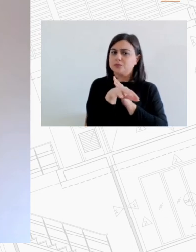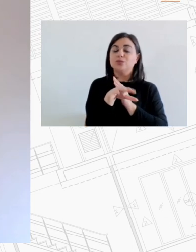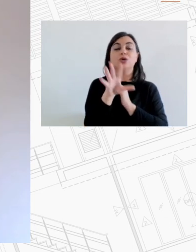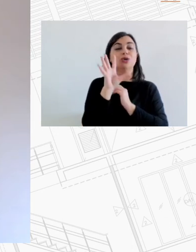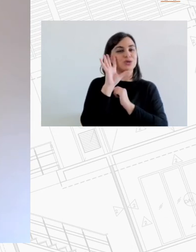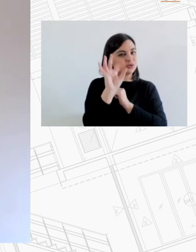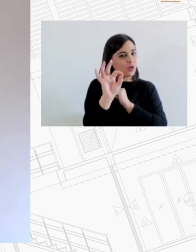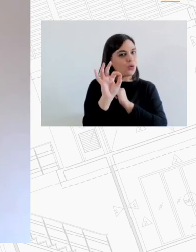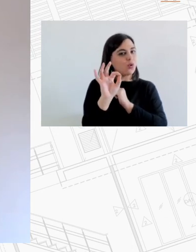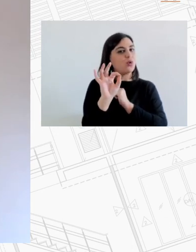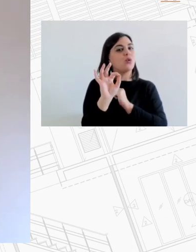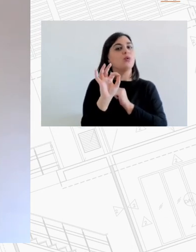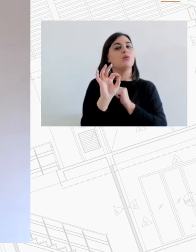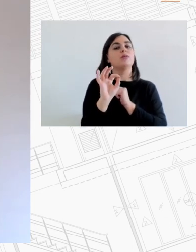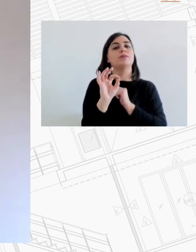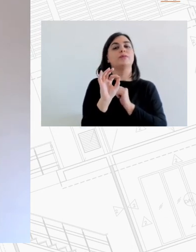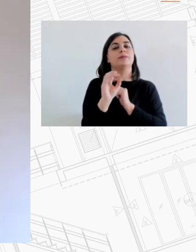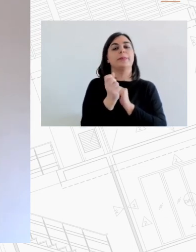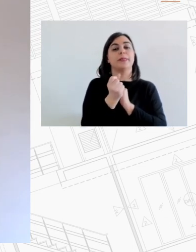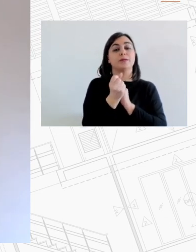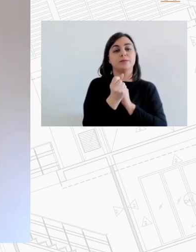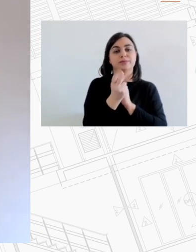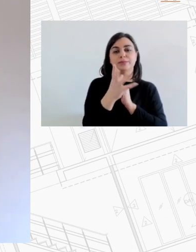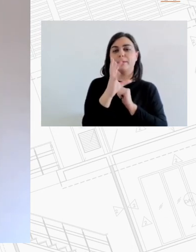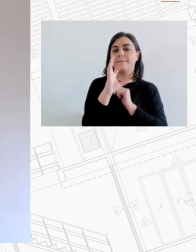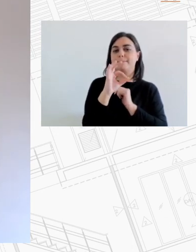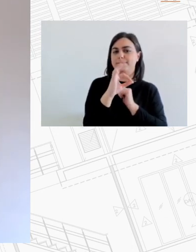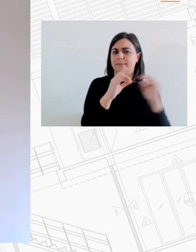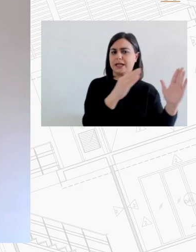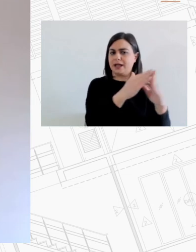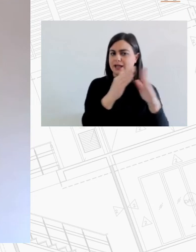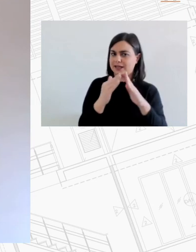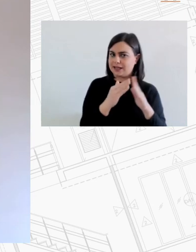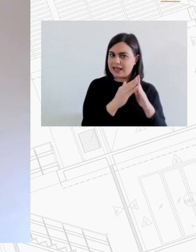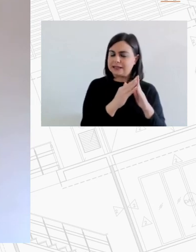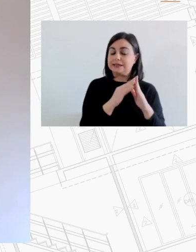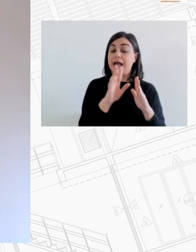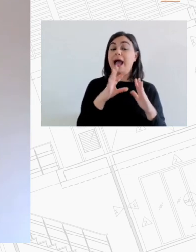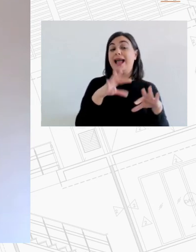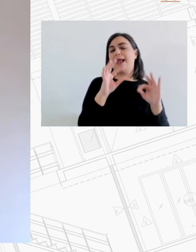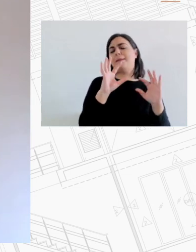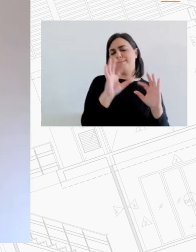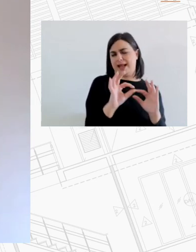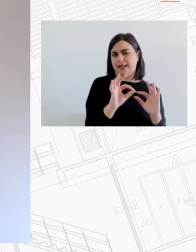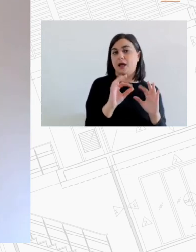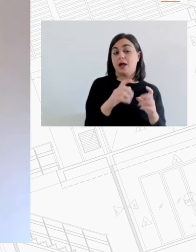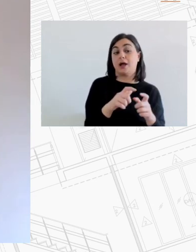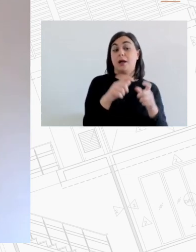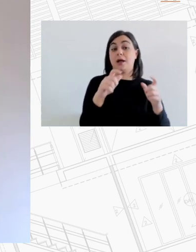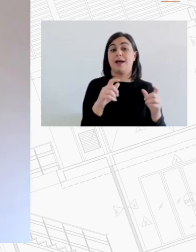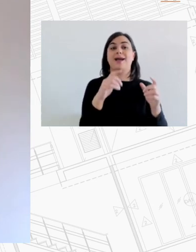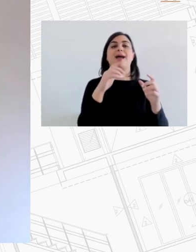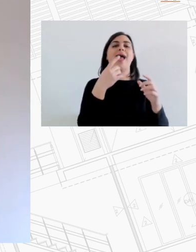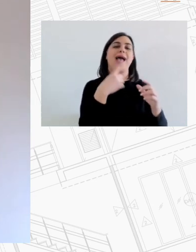50 κατοικιών εντός του 2022 με σκοπό να διπλασιαστούν αυτές να διπλασιαστούν 100 του 2023 και να